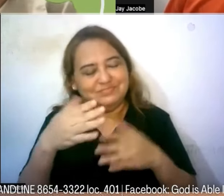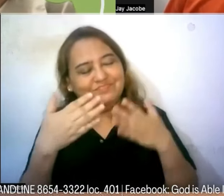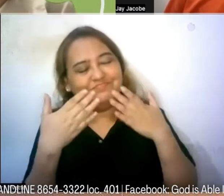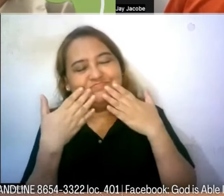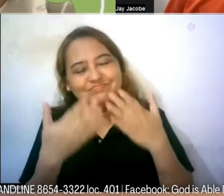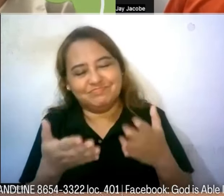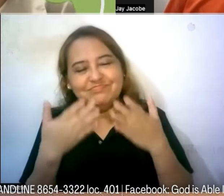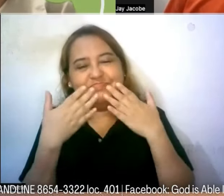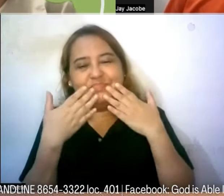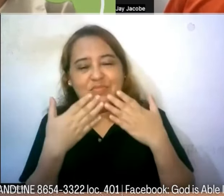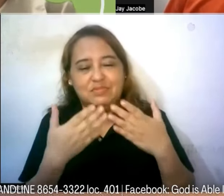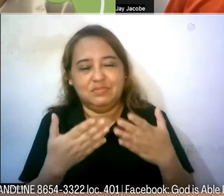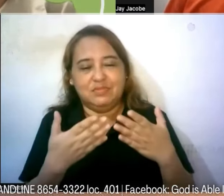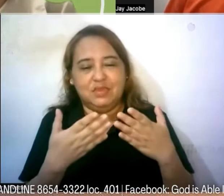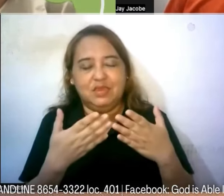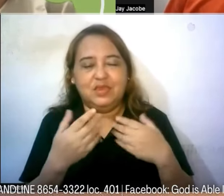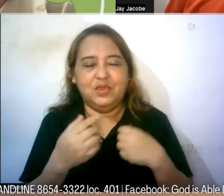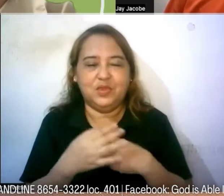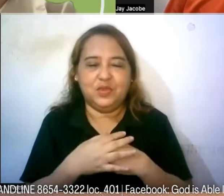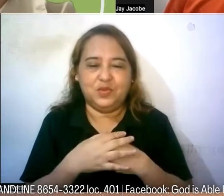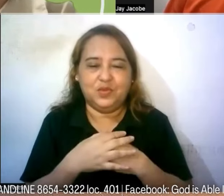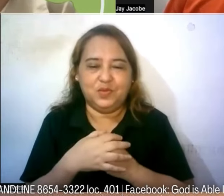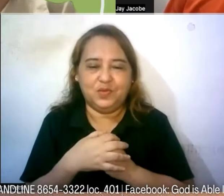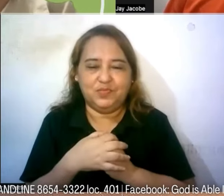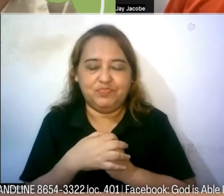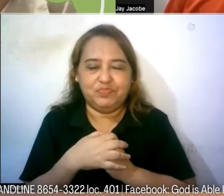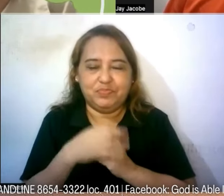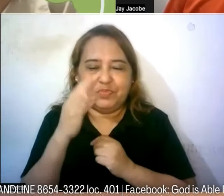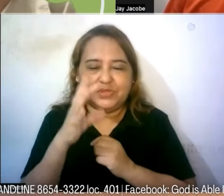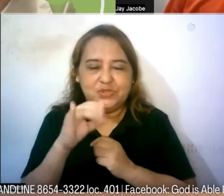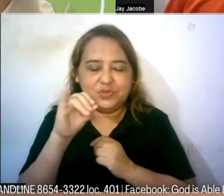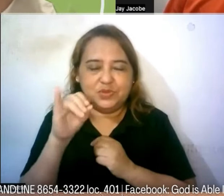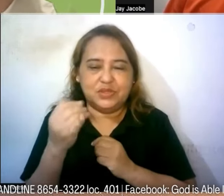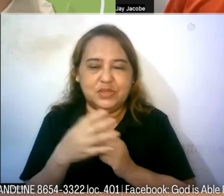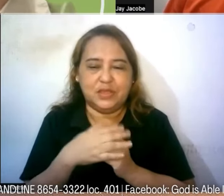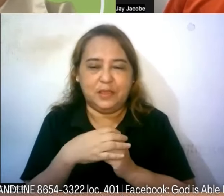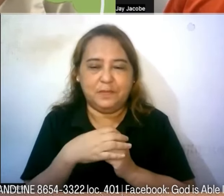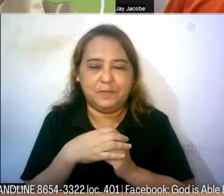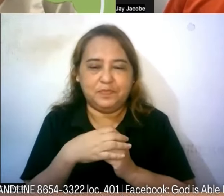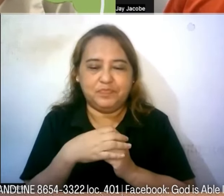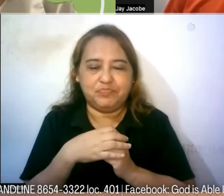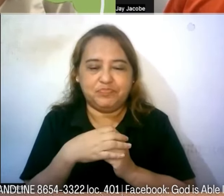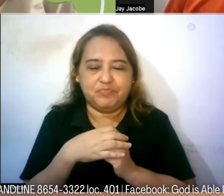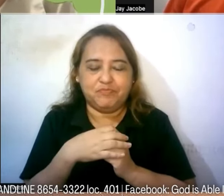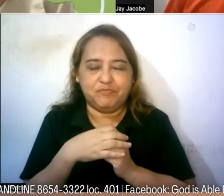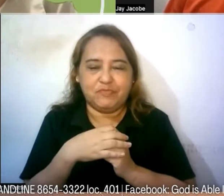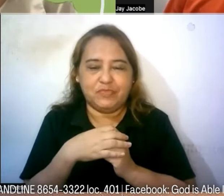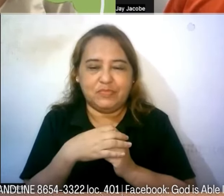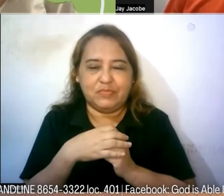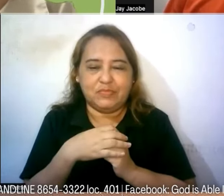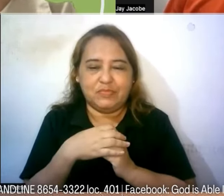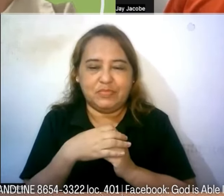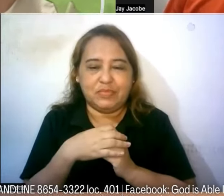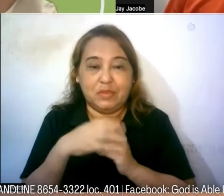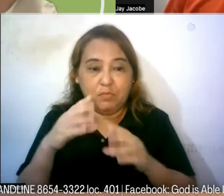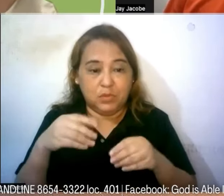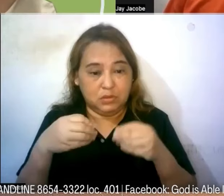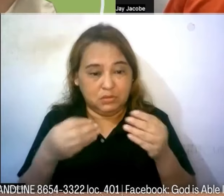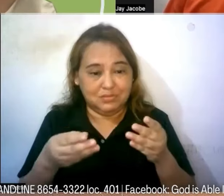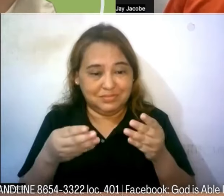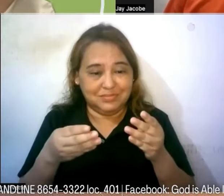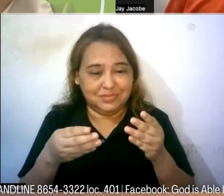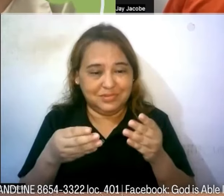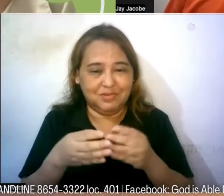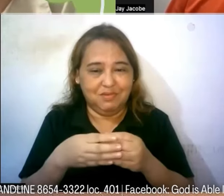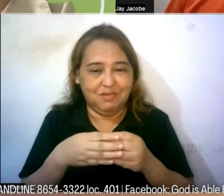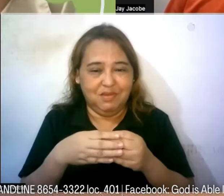napakahalagang affirmation kapatid Pastor Jay mabilis na lang Pastor Jay nabigan po natin nga po palang mahal nyo sa buhay ng wheelchair tama po bang